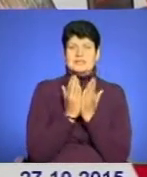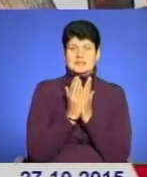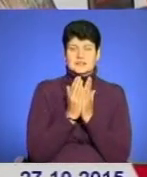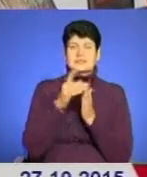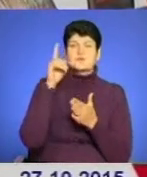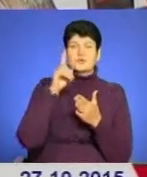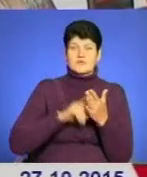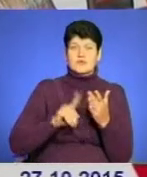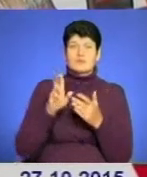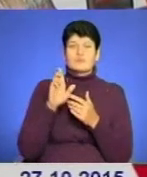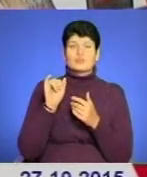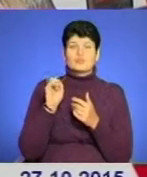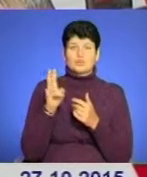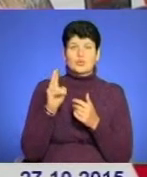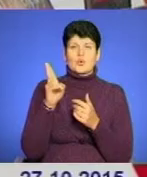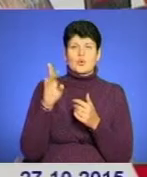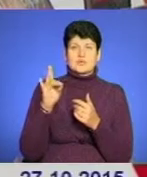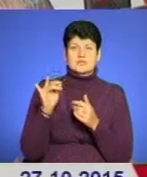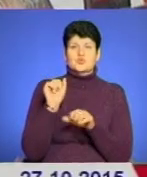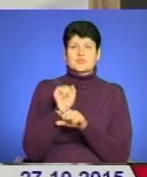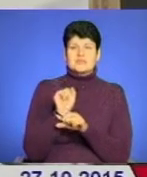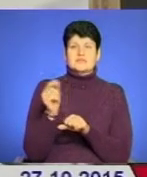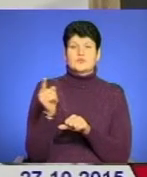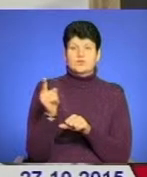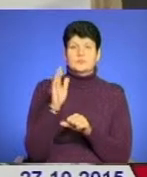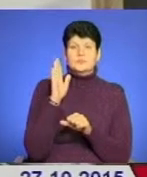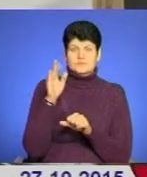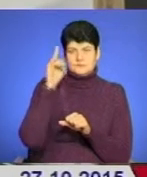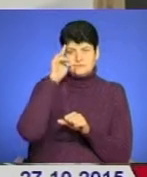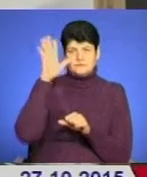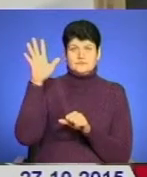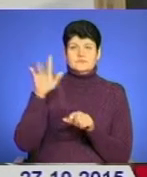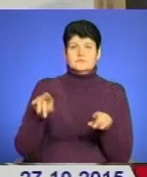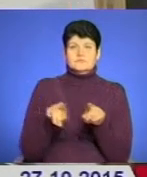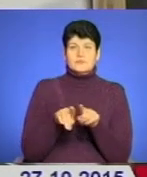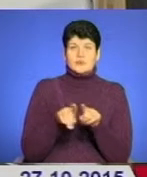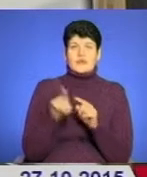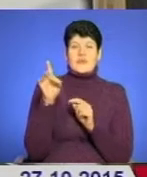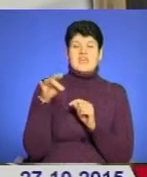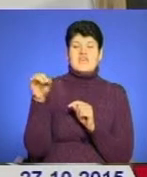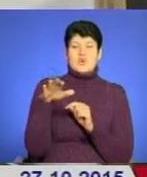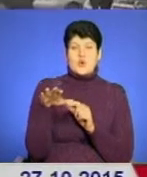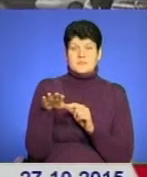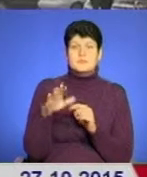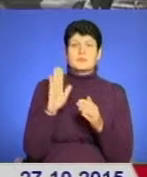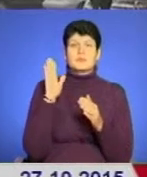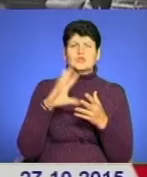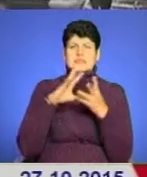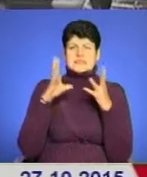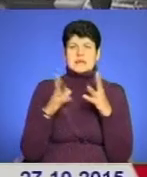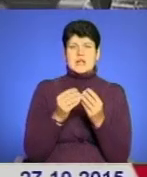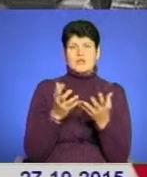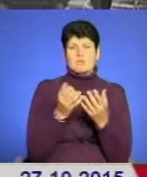Сподіваємося, що буккросинг на зупинці у Тернополі набуде такої ж популярності, як і в Європі. Стане загально